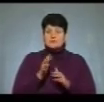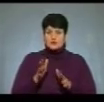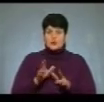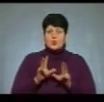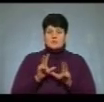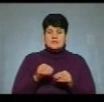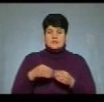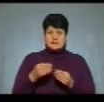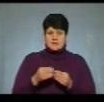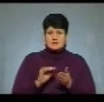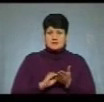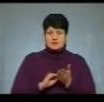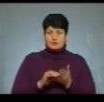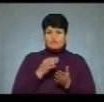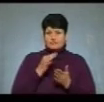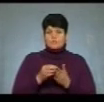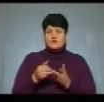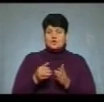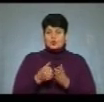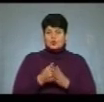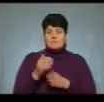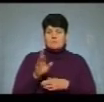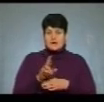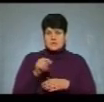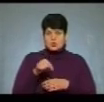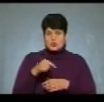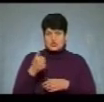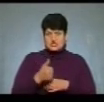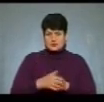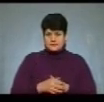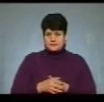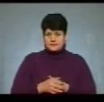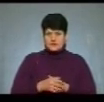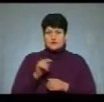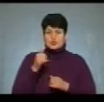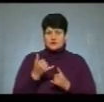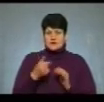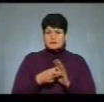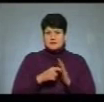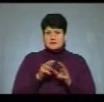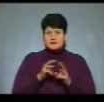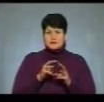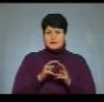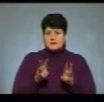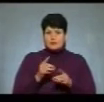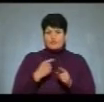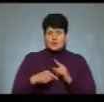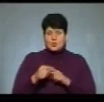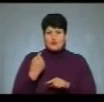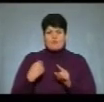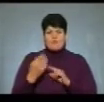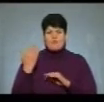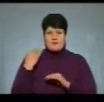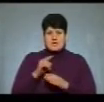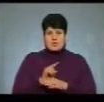Пообіцяли надати письмову відповідь до п'ятниці цього тижня. Сьогодні Кабмін повернув попередні норми розрахунку газу на